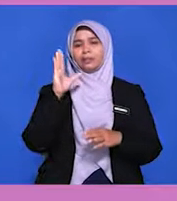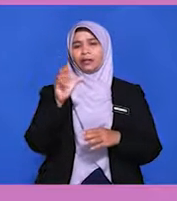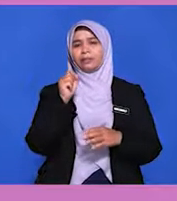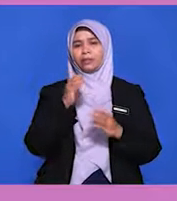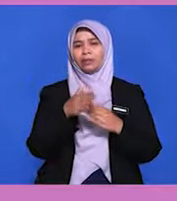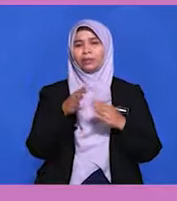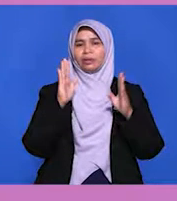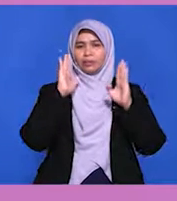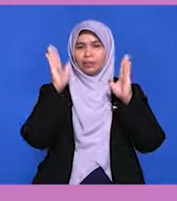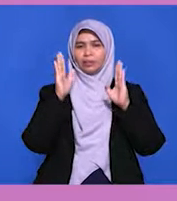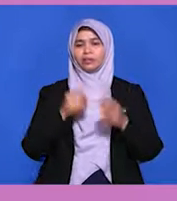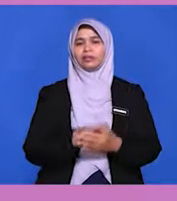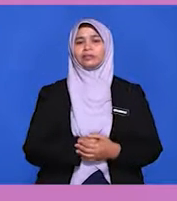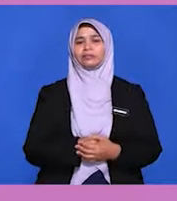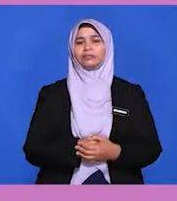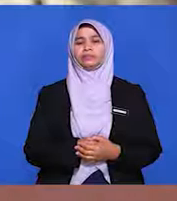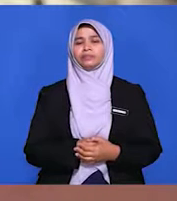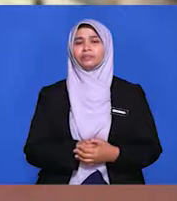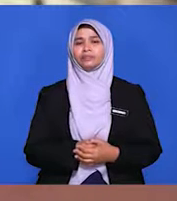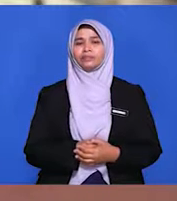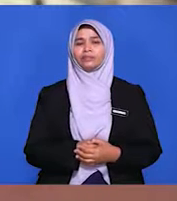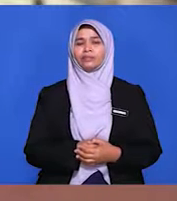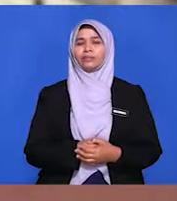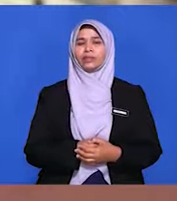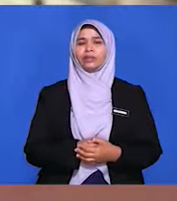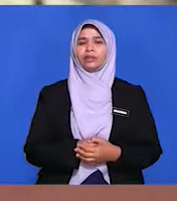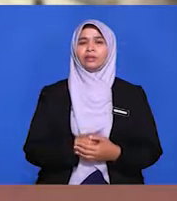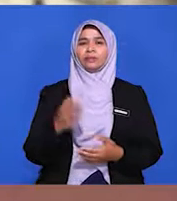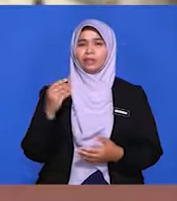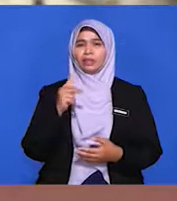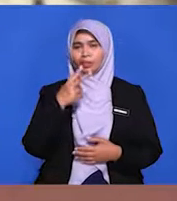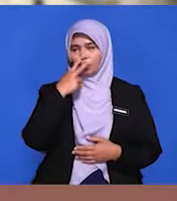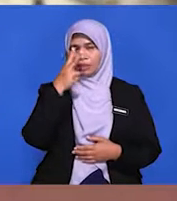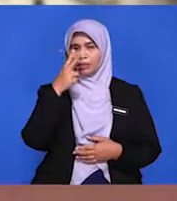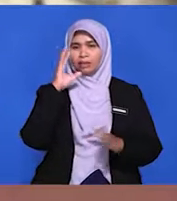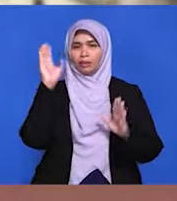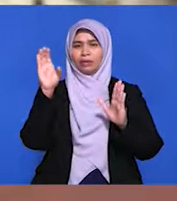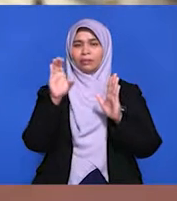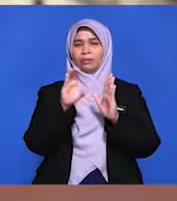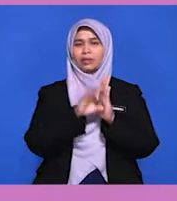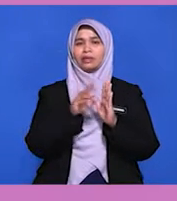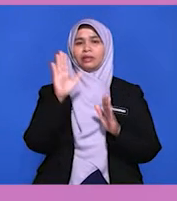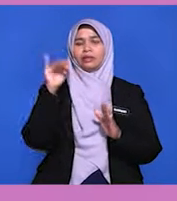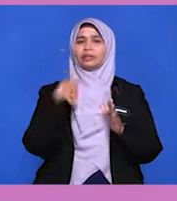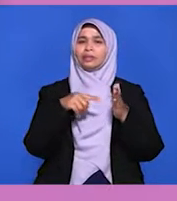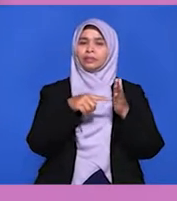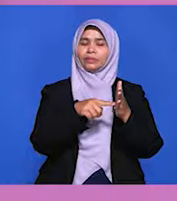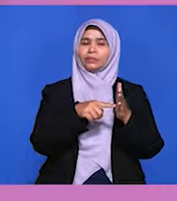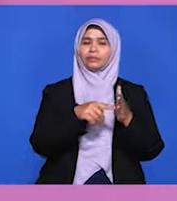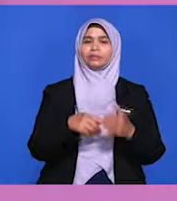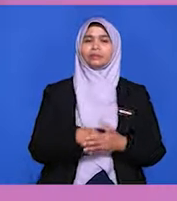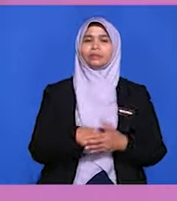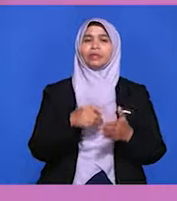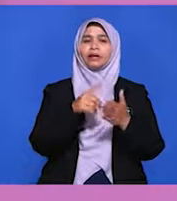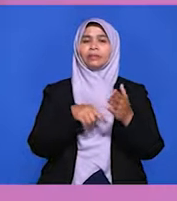menangani cabaran-cabaran tersebut. Baiklah, mari kita lihat gambar yang dipaparkan. Apakah